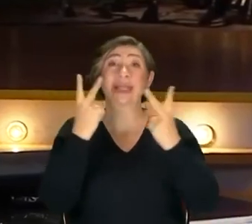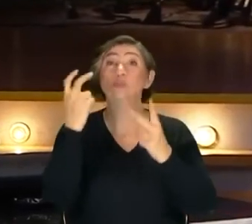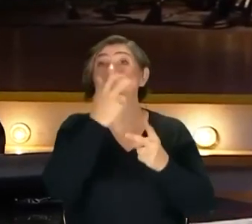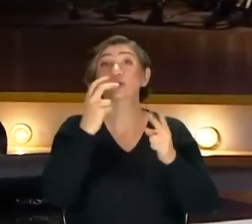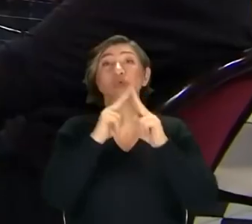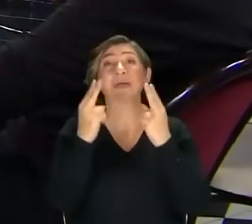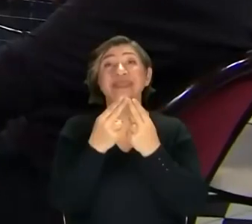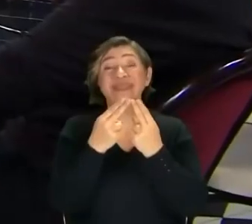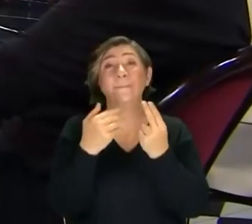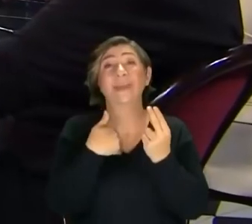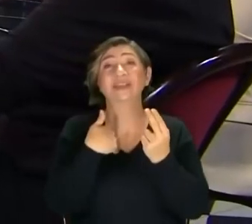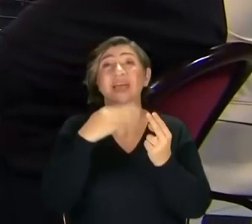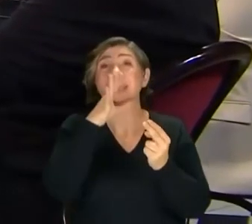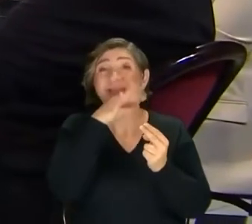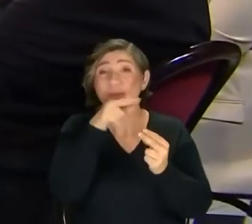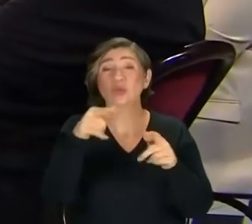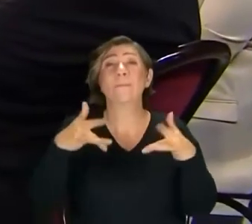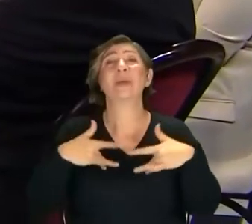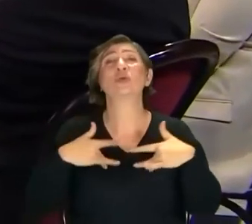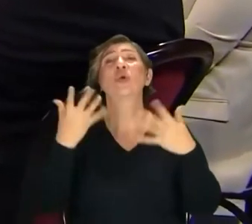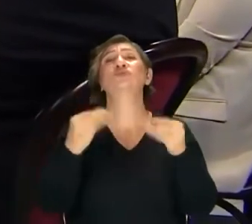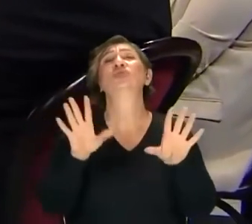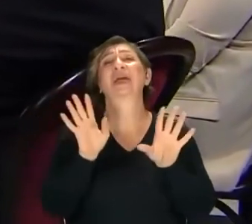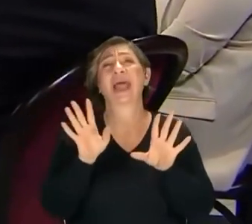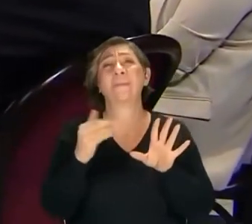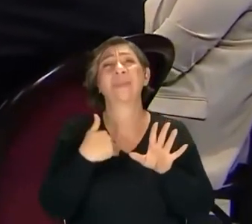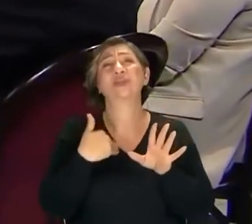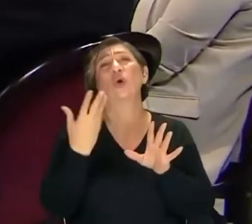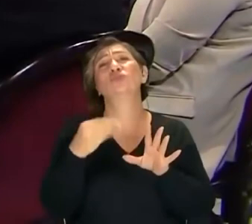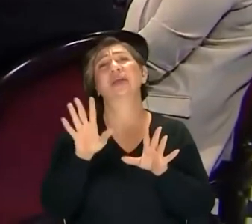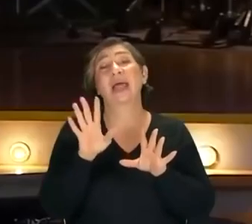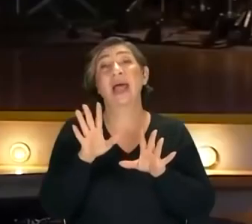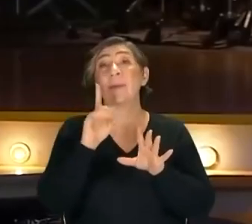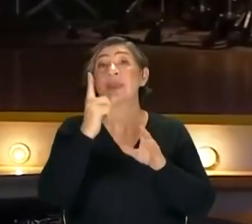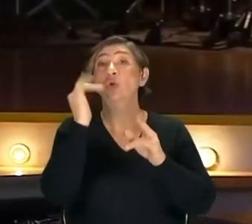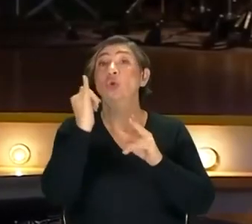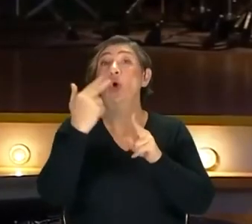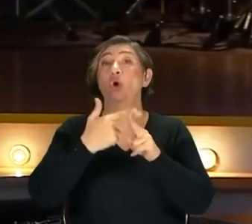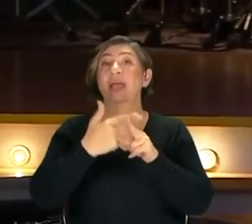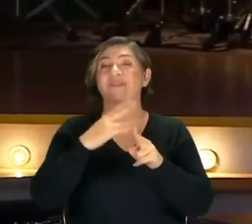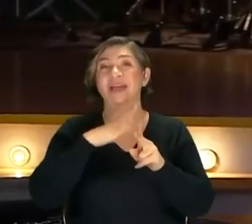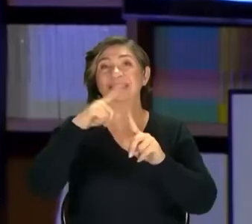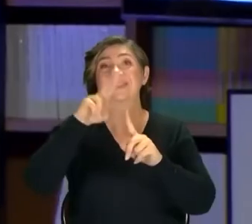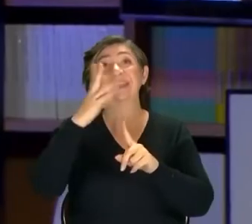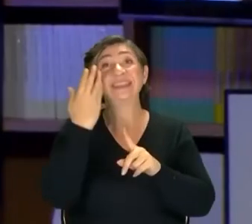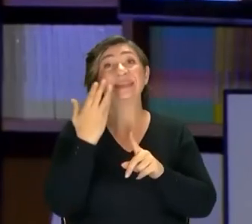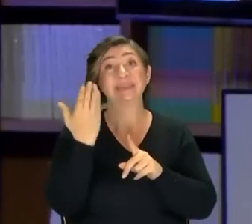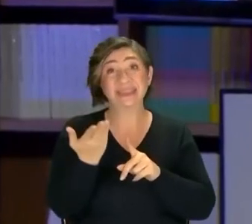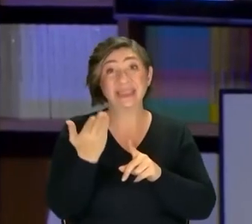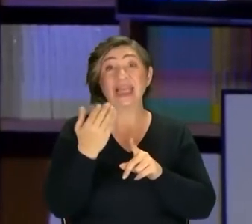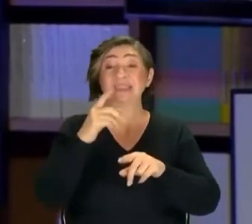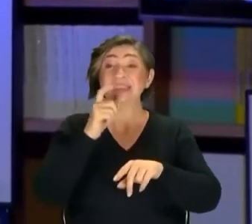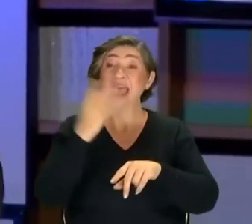müzik dünyasında bence yaşlanınca bundan memnun olmayacaklar. Bence olmayacaklar. Ama bir de kötü örnekler var. Şimdi televizyonda izlediğimiz zaman